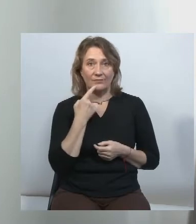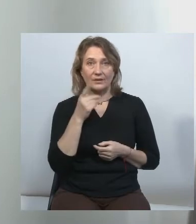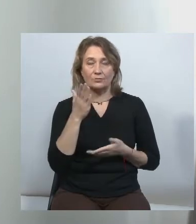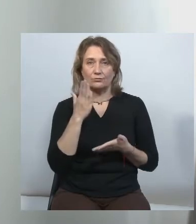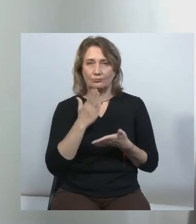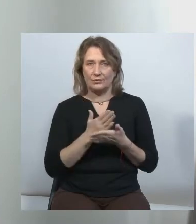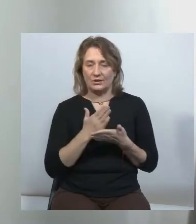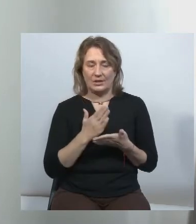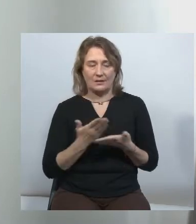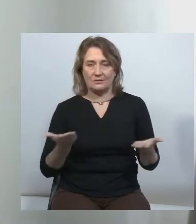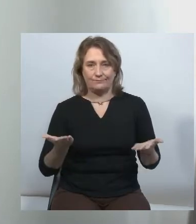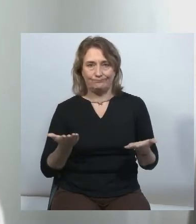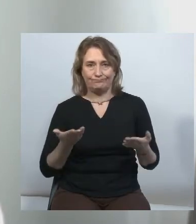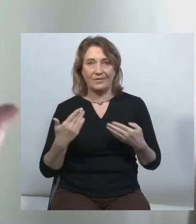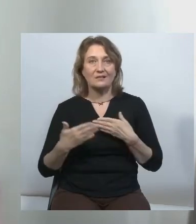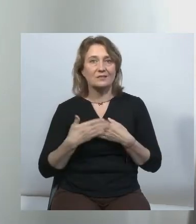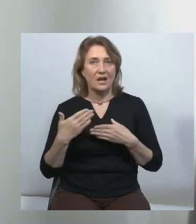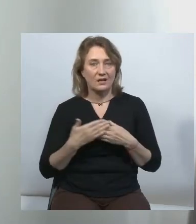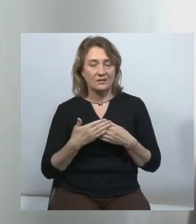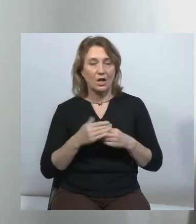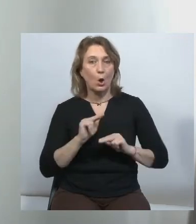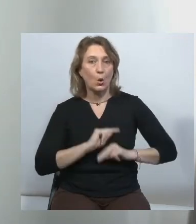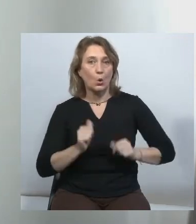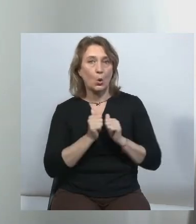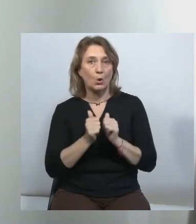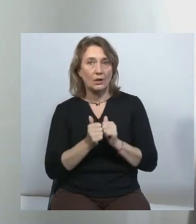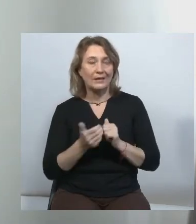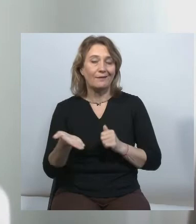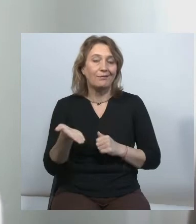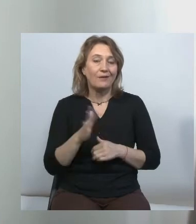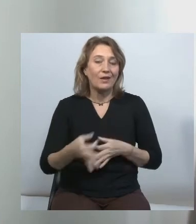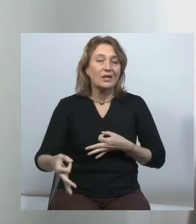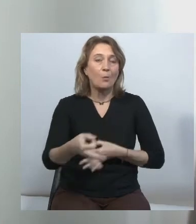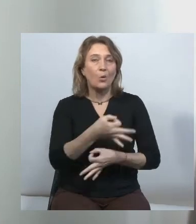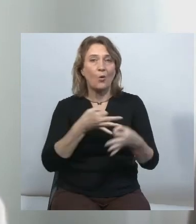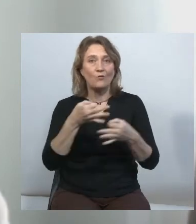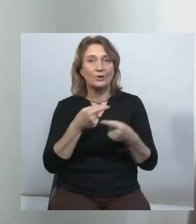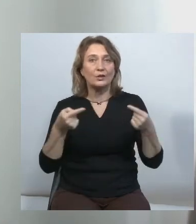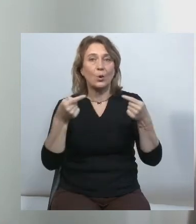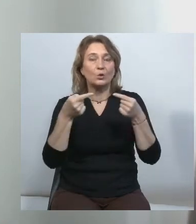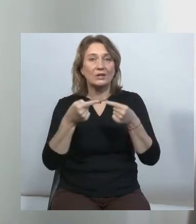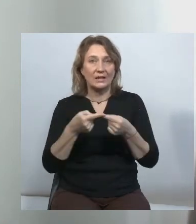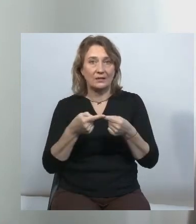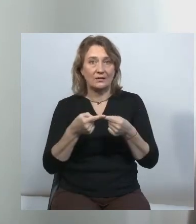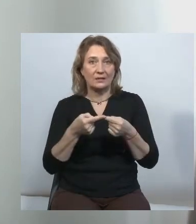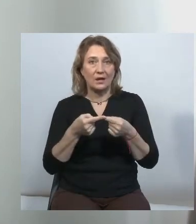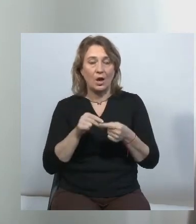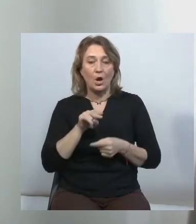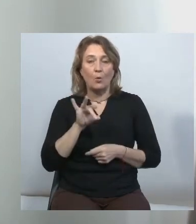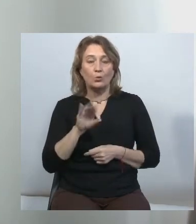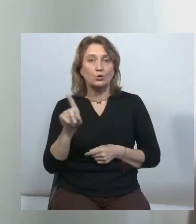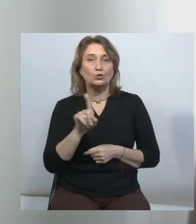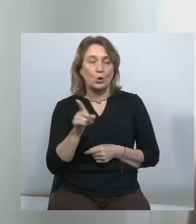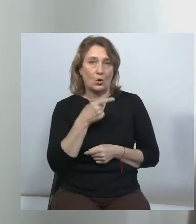санкції, то колеги, давайте обговорювати конкретно, про що йдеться. Вони виписані так, що